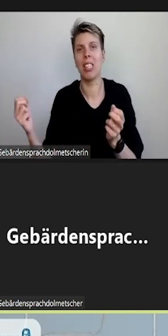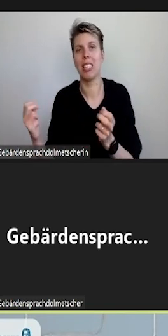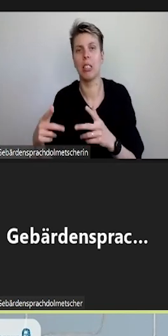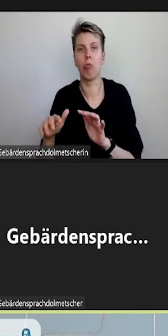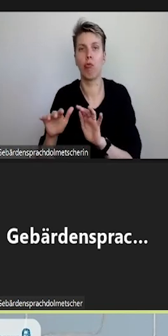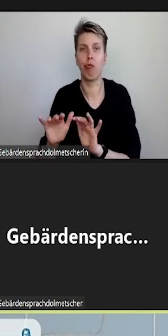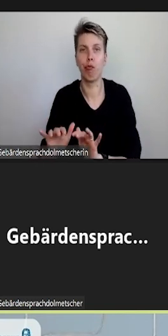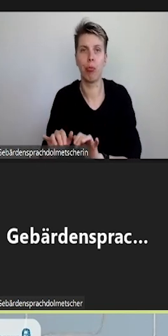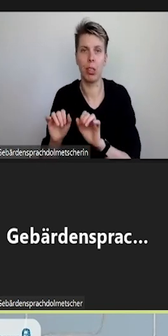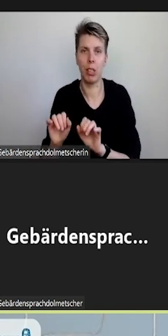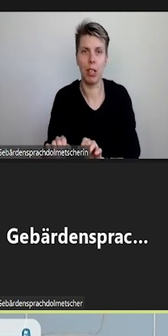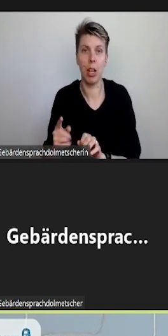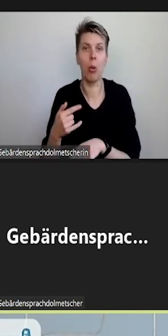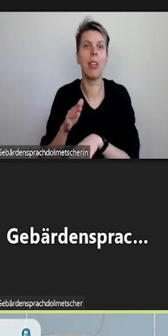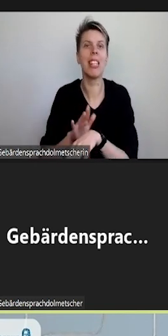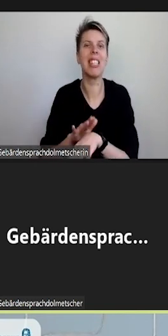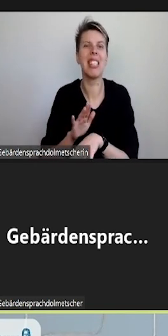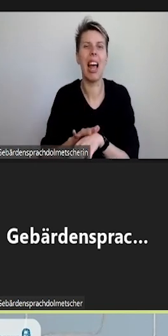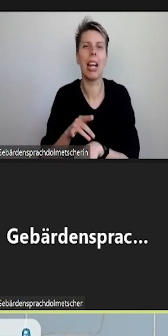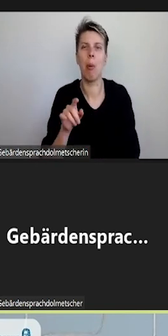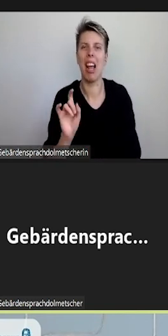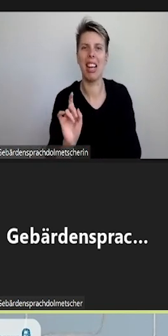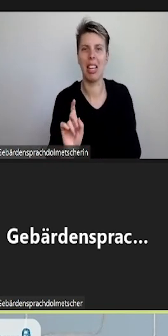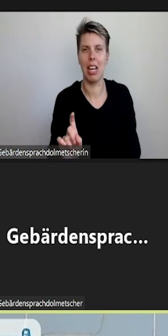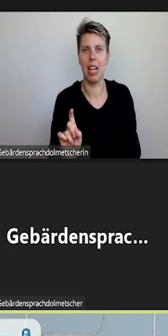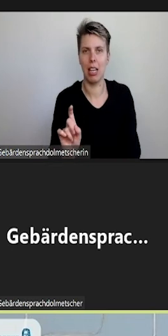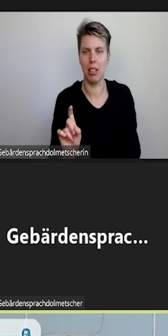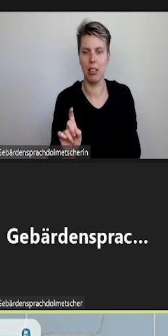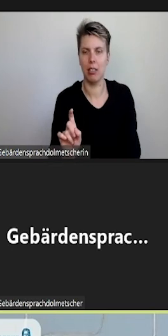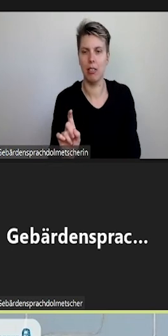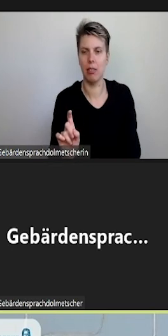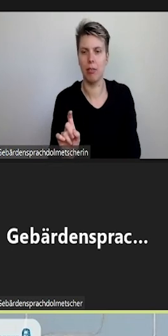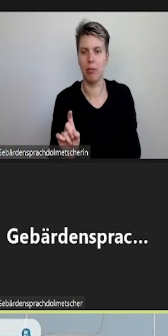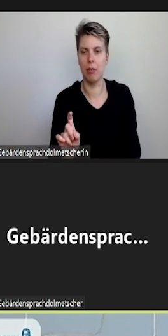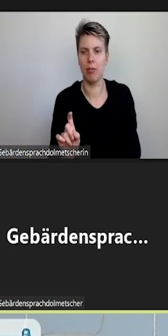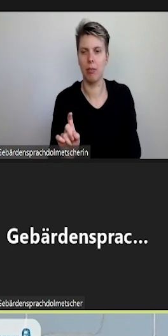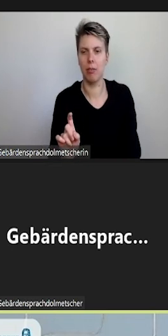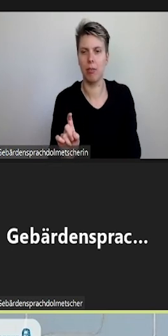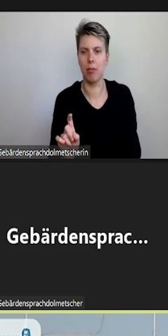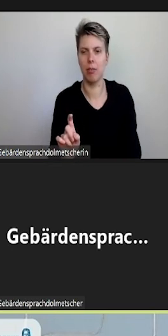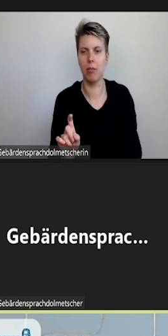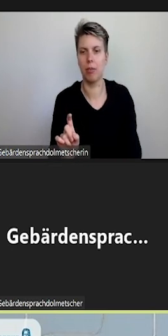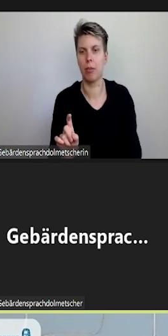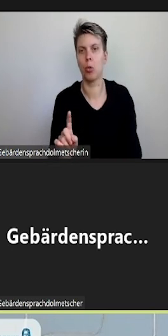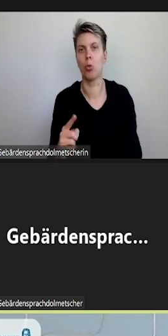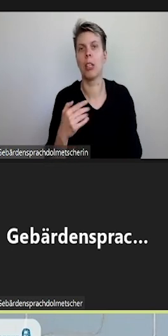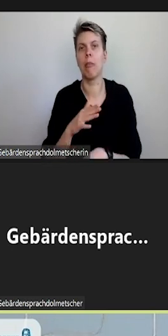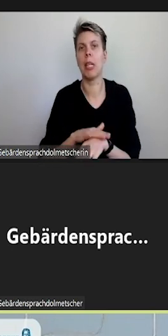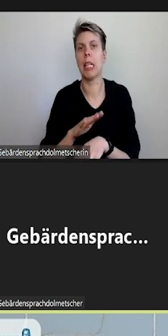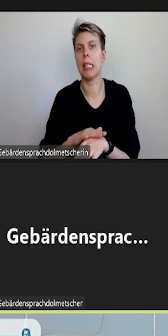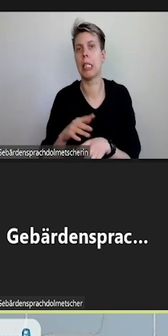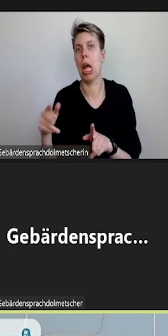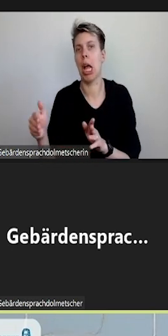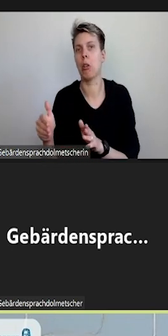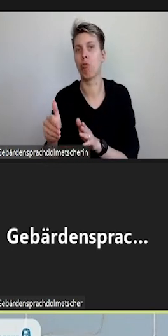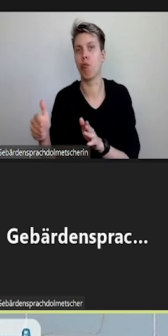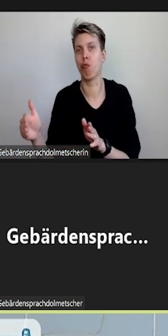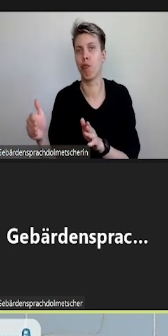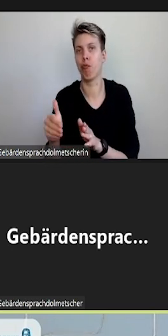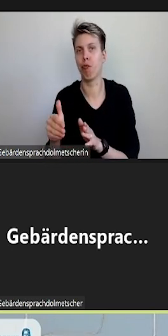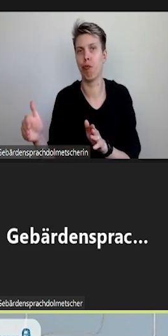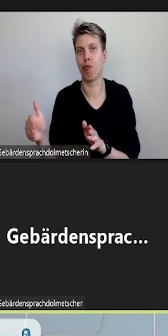können auch die Zeiten anklicken und größere oder kleinere Zeiten, also Werte,